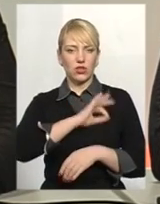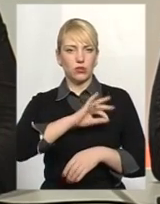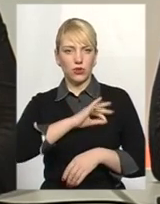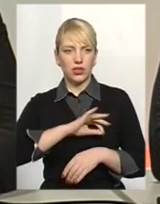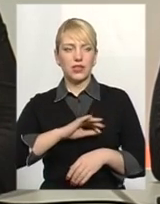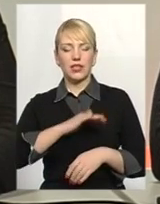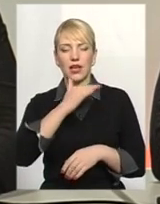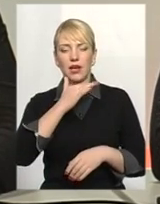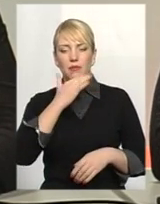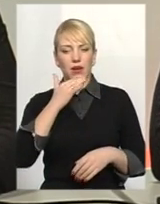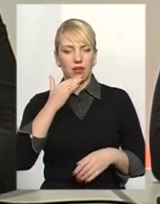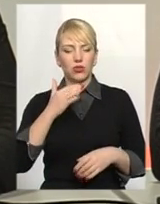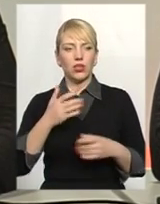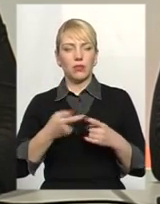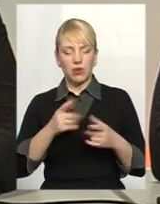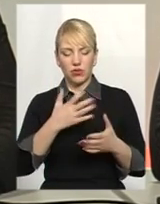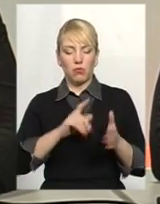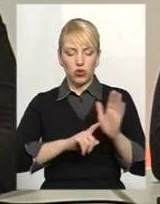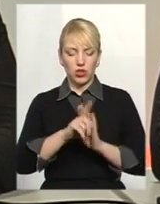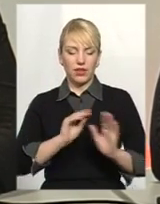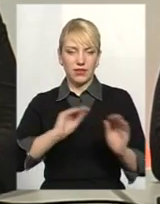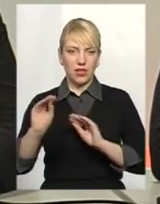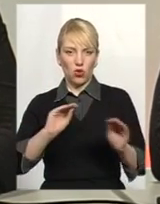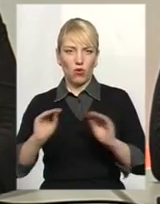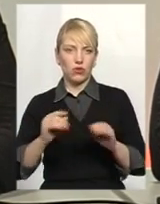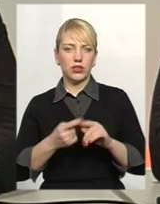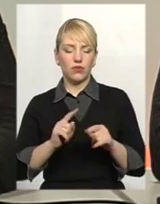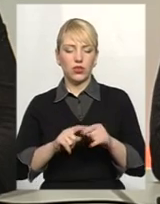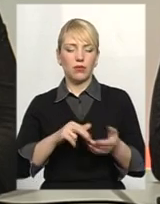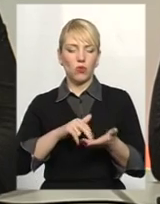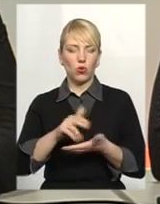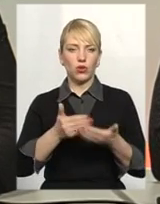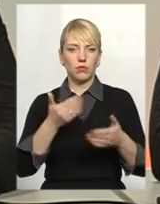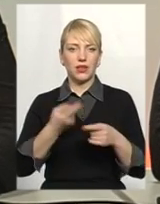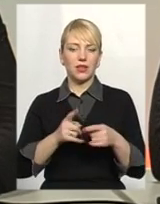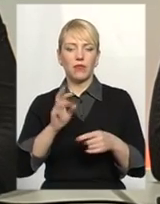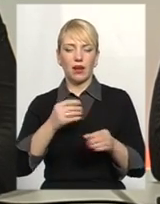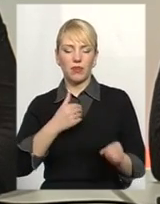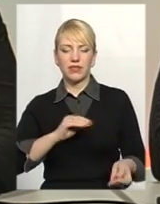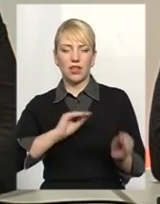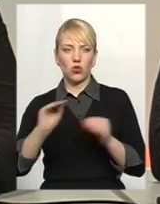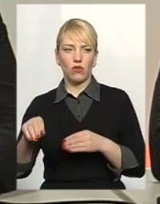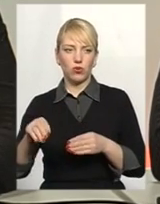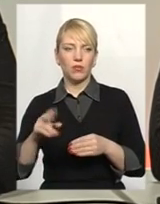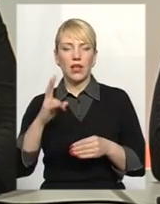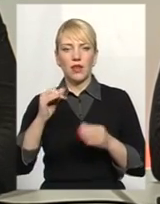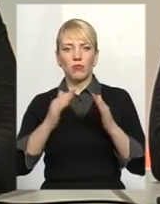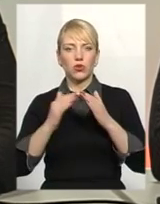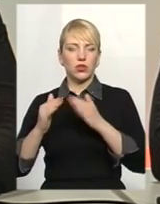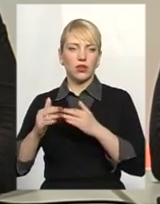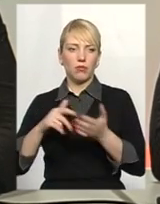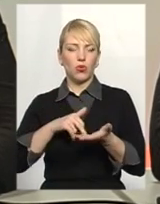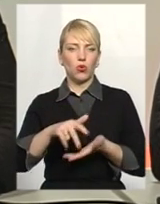не один день. Ми з початку року почали їх встановлювати. Вони приходять перед тим, як ми їх встановлюємо на будинках,